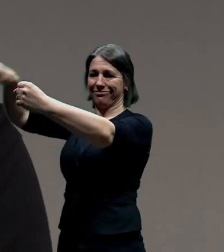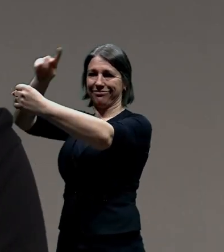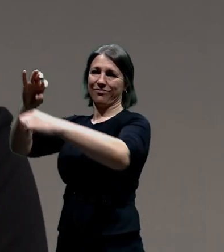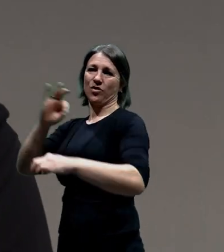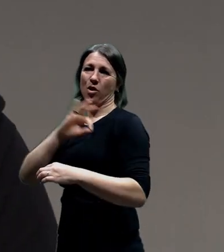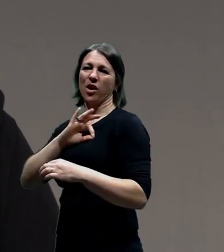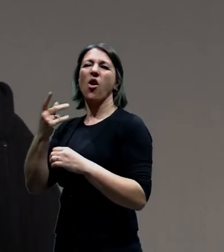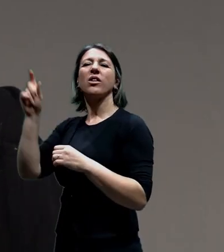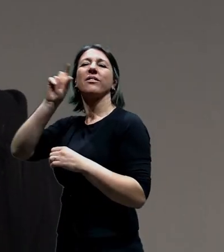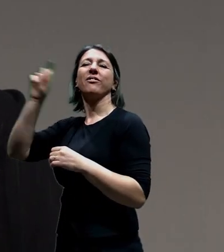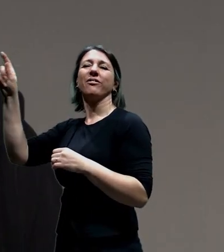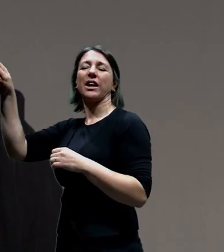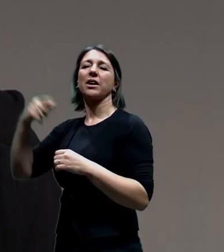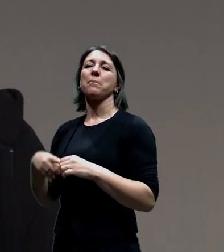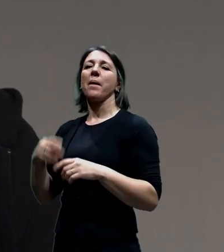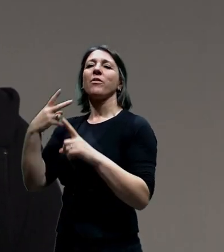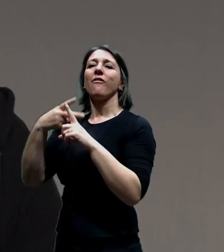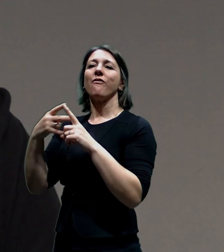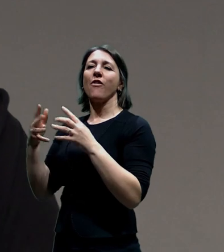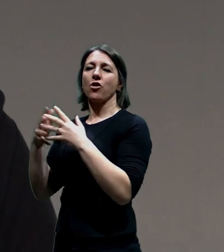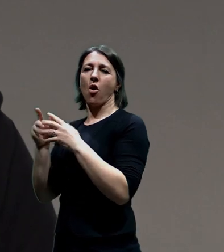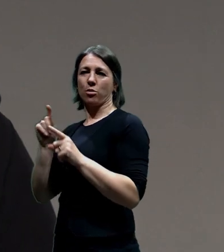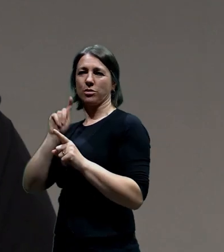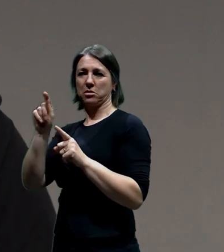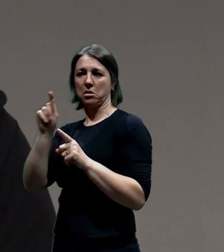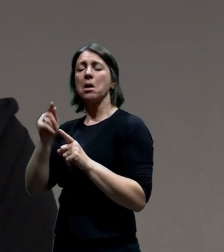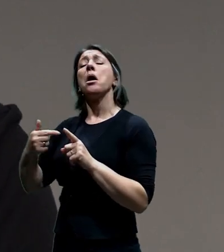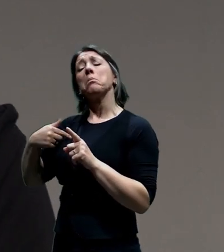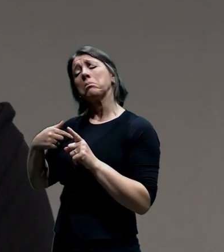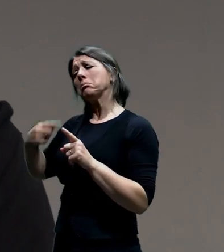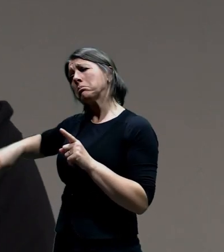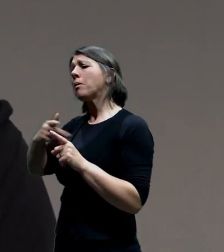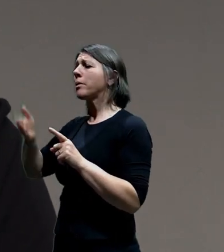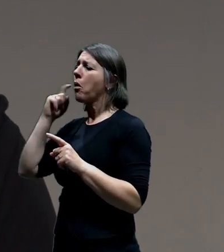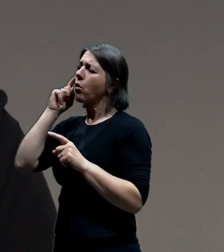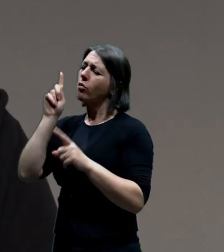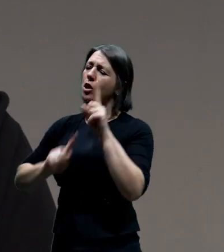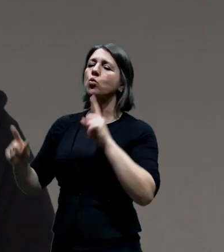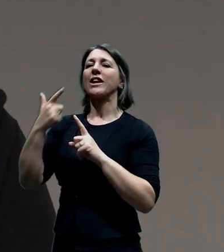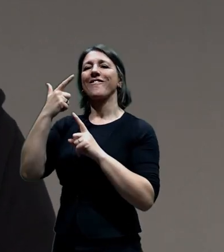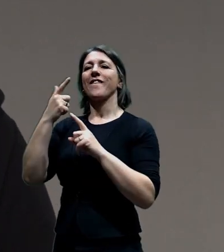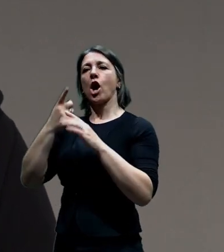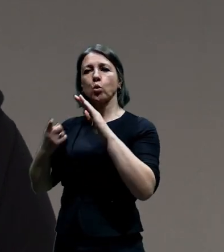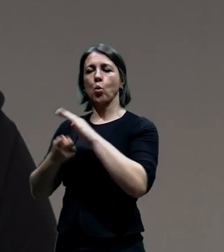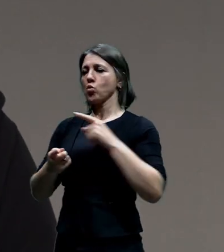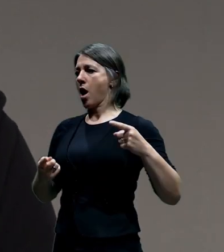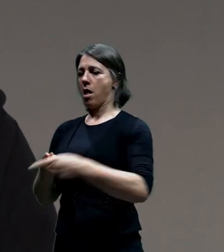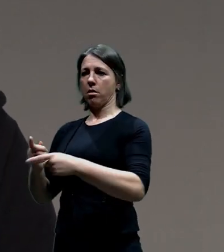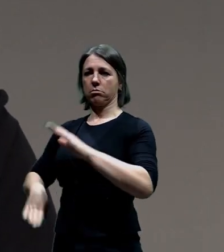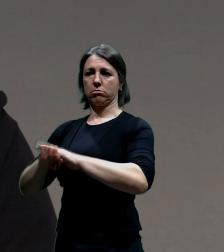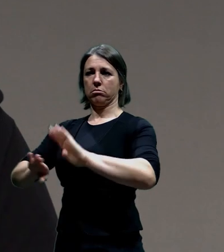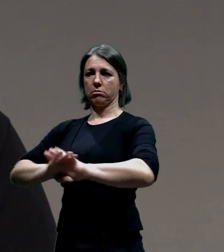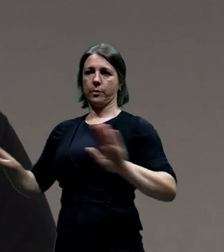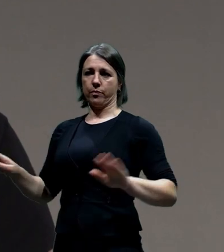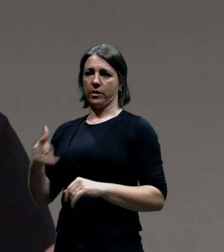4Roads. My jsme prostě jako kdysi dávno uvažovali s nějakým hloubeným dvoupruhovým tunelem, který prostě jako má nějakou šířkovou kapacitu,